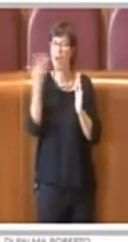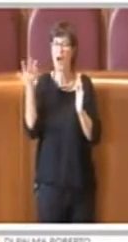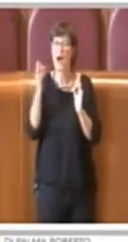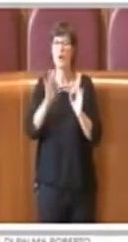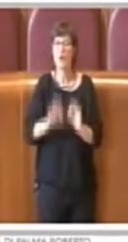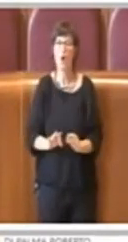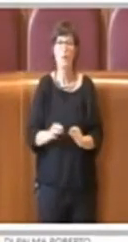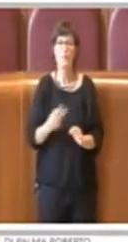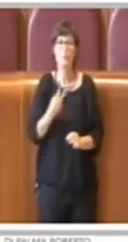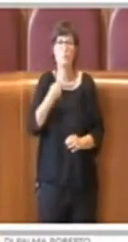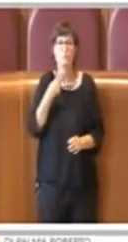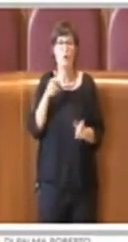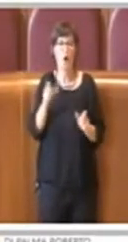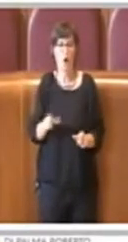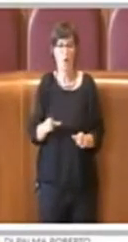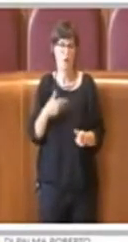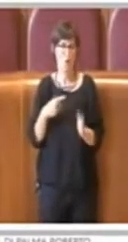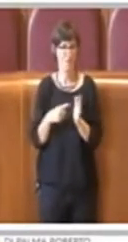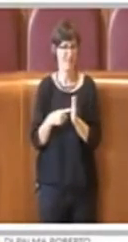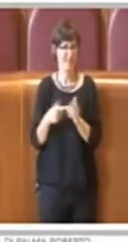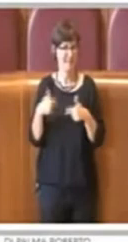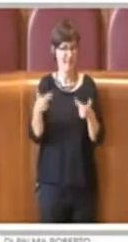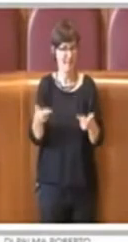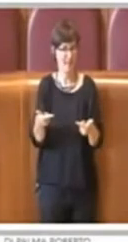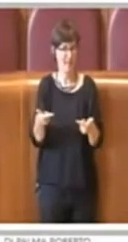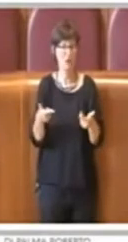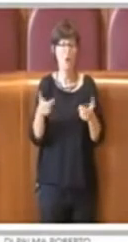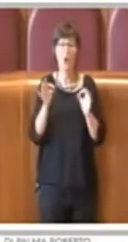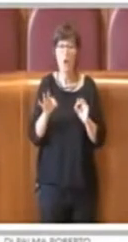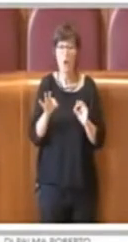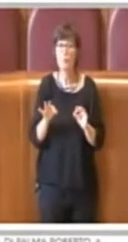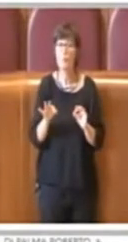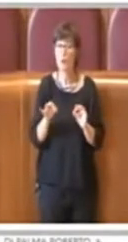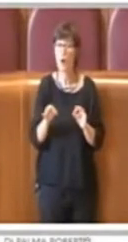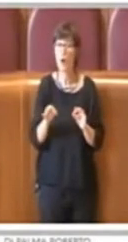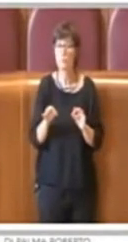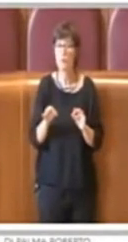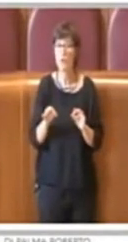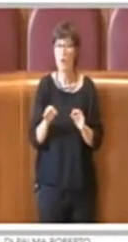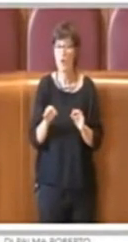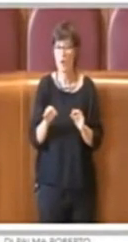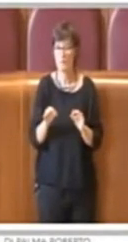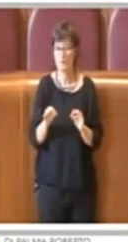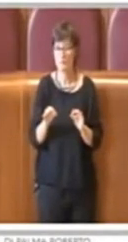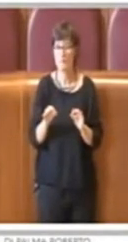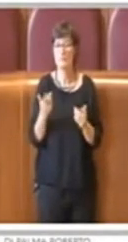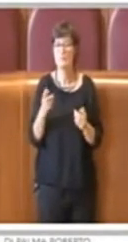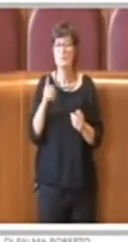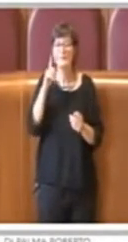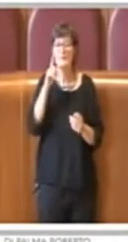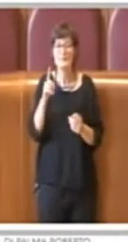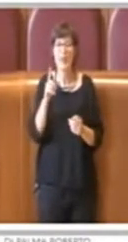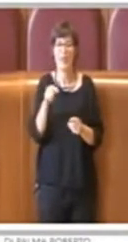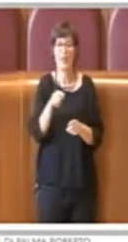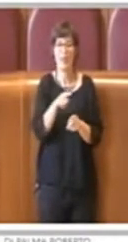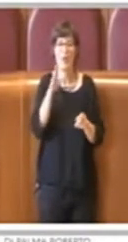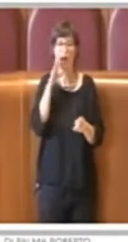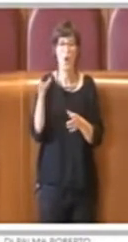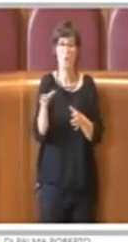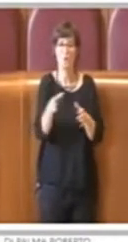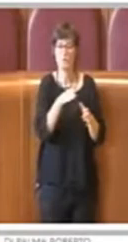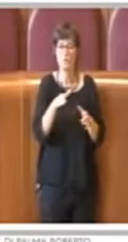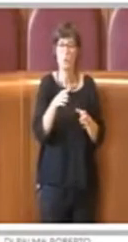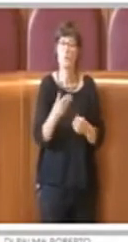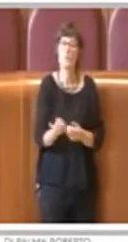specificatamente nei casi in cui le osservazioni vengano inviate dalle consulte